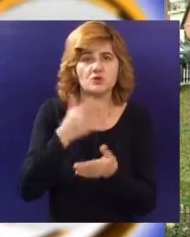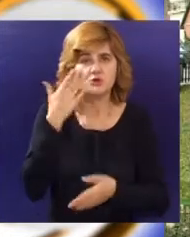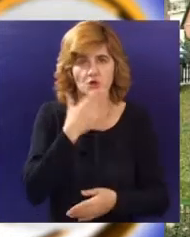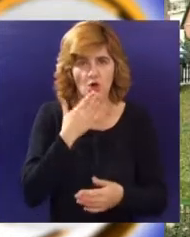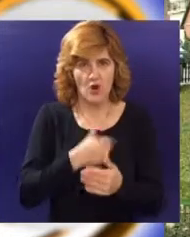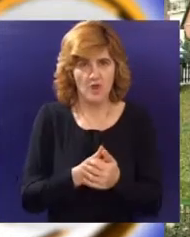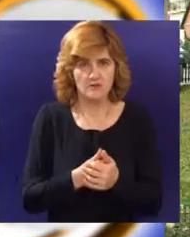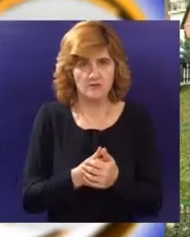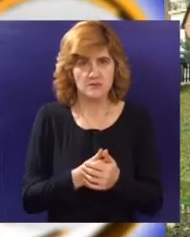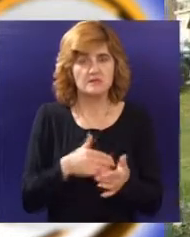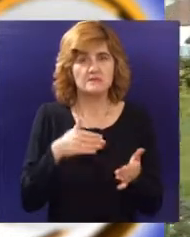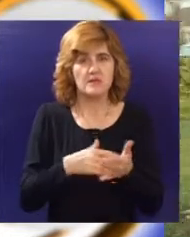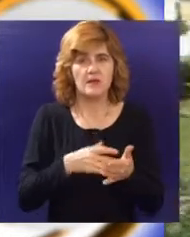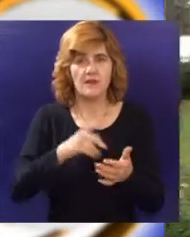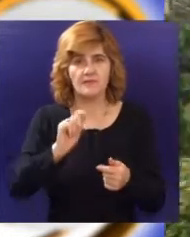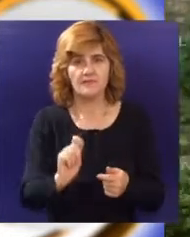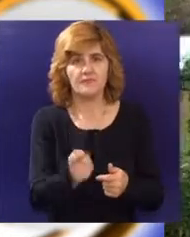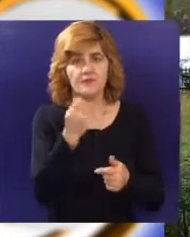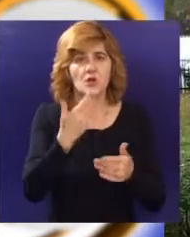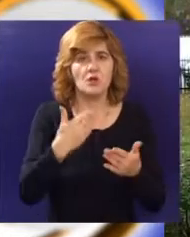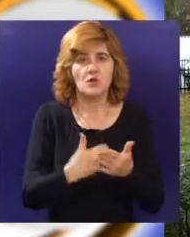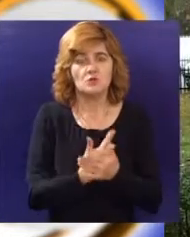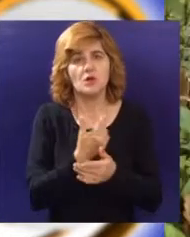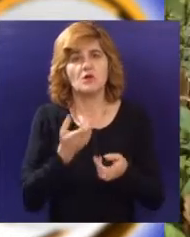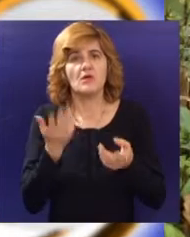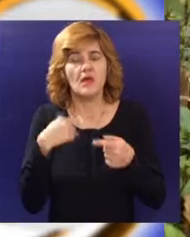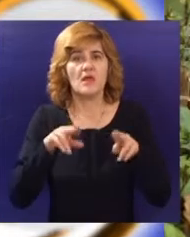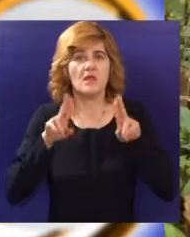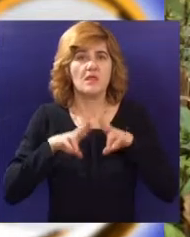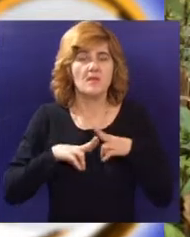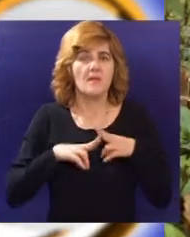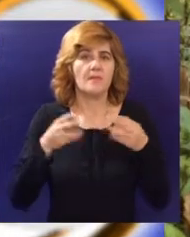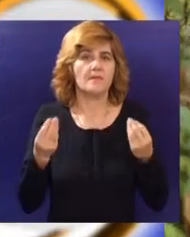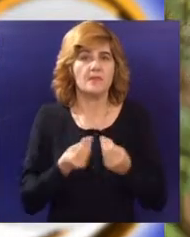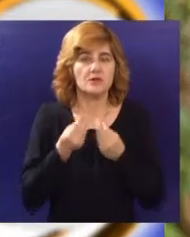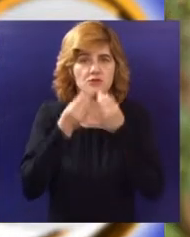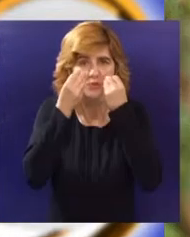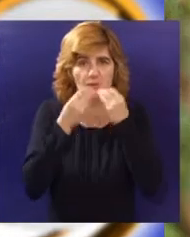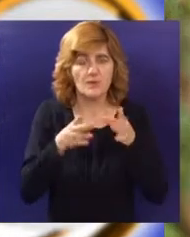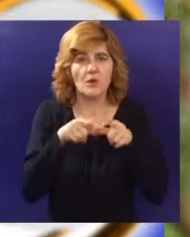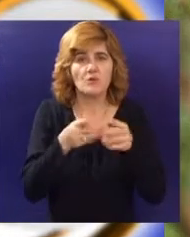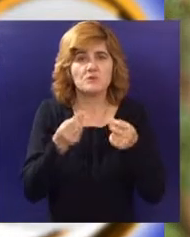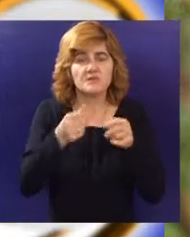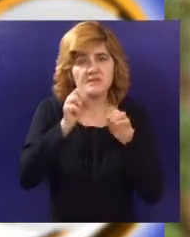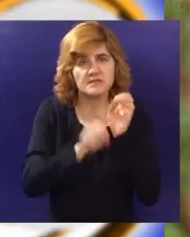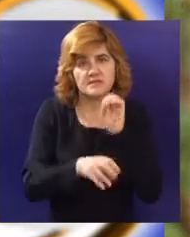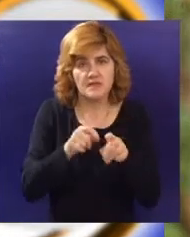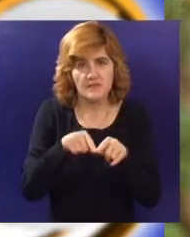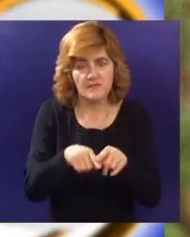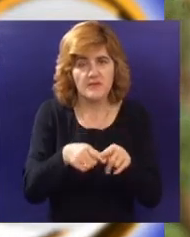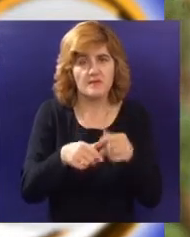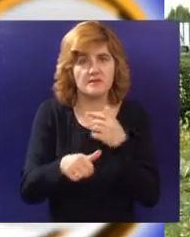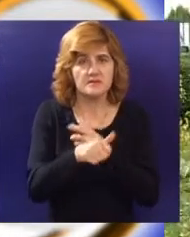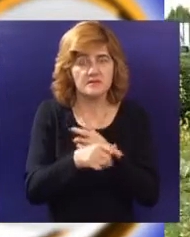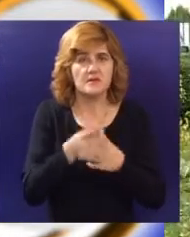Projekat ima za cilj da identifikuje moguće izvore zagađenog zemljišta i definiše mere zaštite od zagađenja. Do kraja